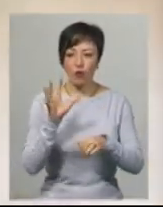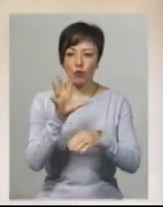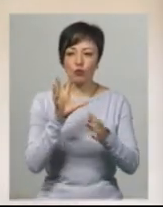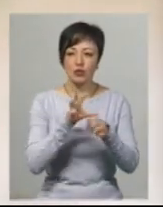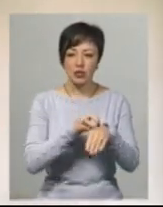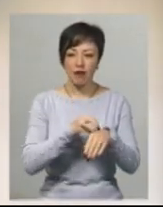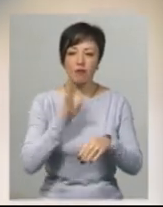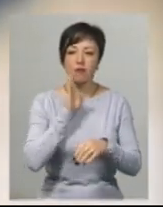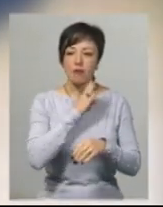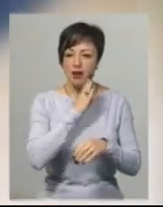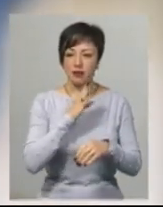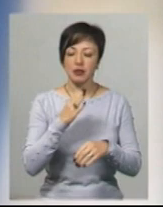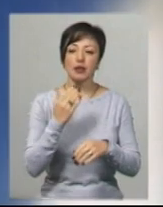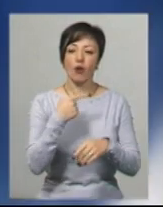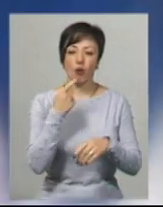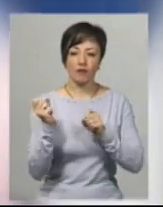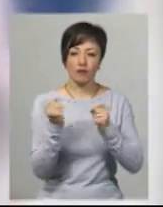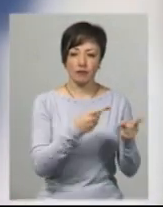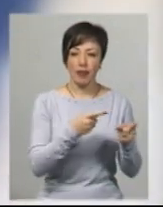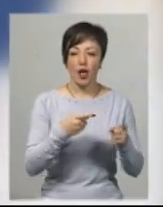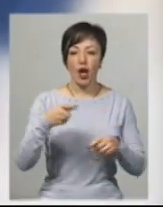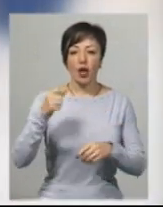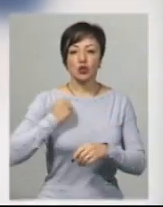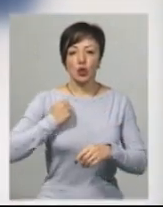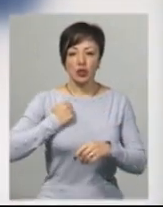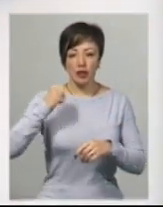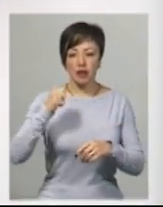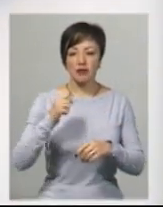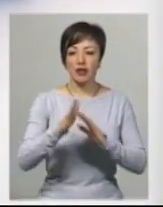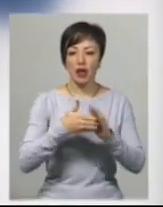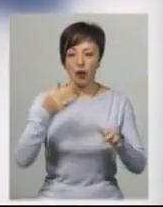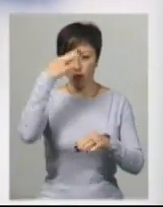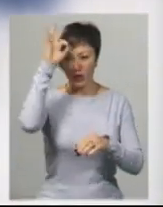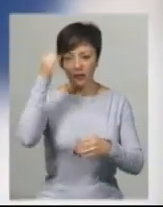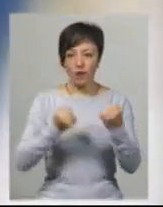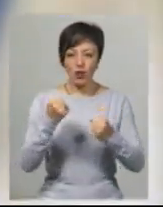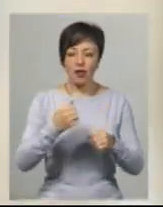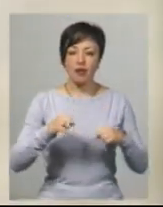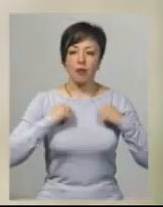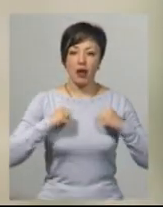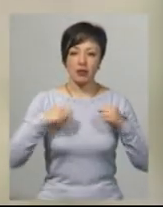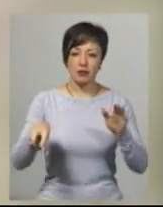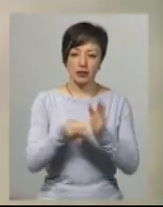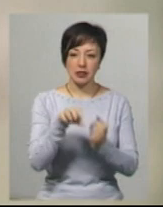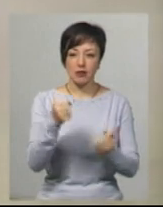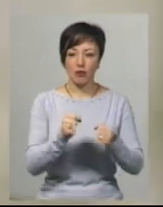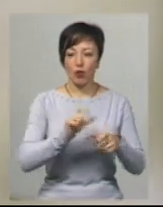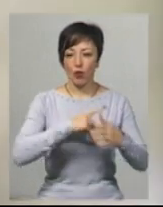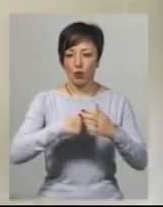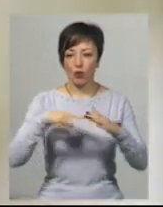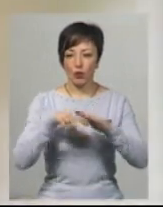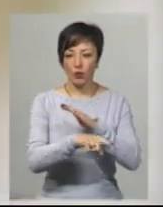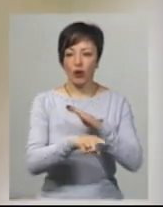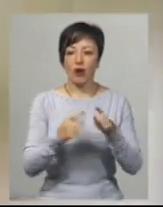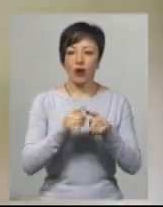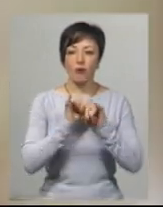матірі, і він хоче її вивезти. Солдат викликає поліцію, водій намагається сісти за кермо та поїхати. Відео в соцмережах розповсюдили волонтери